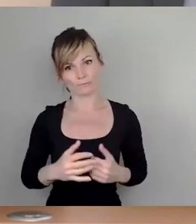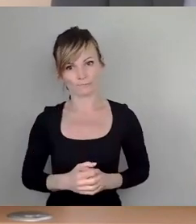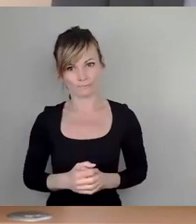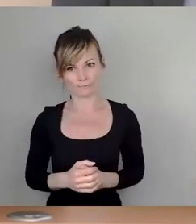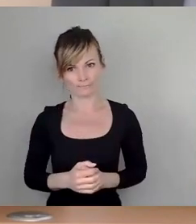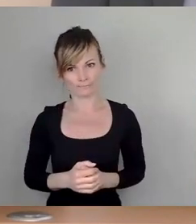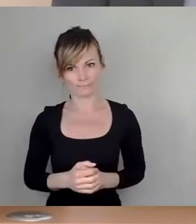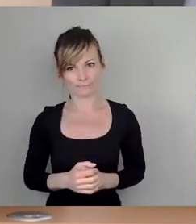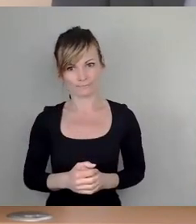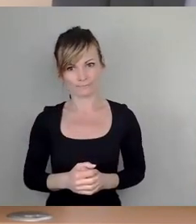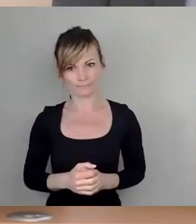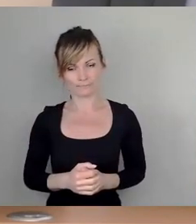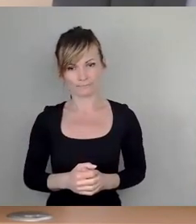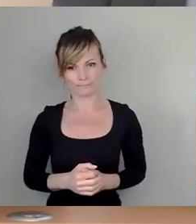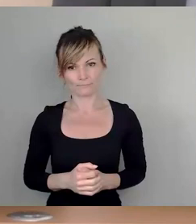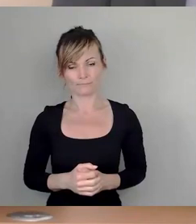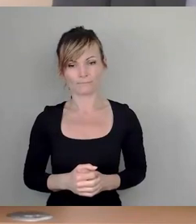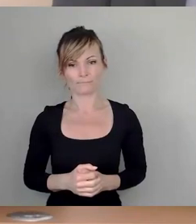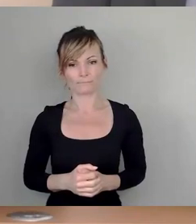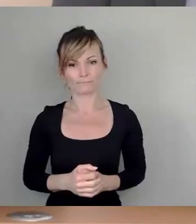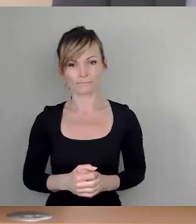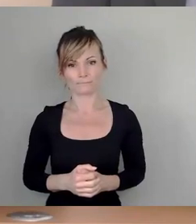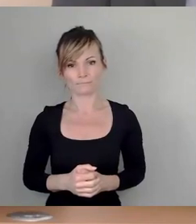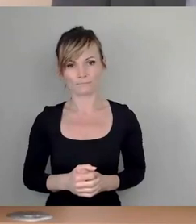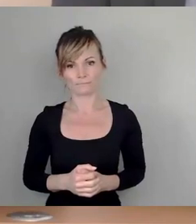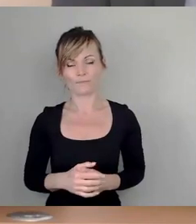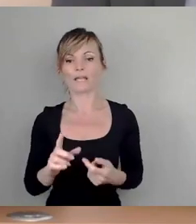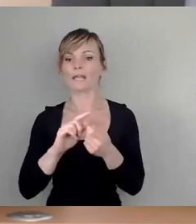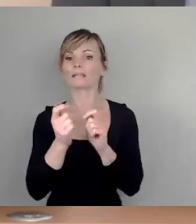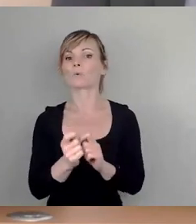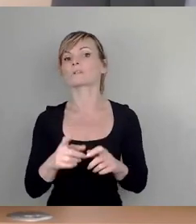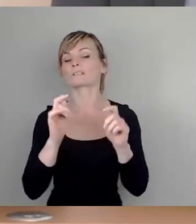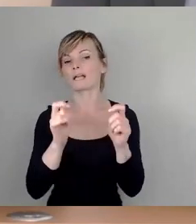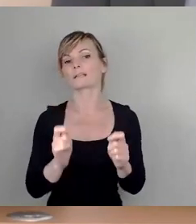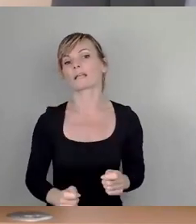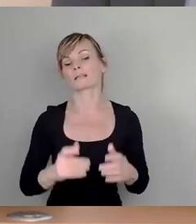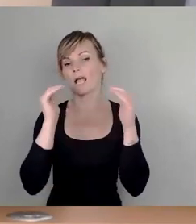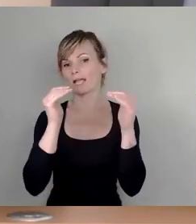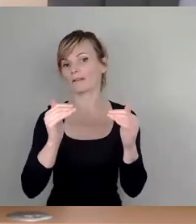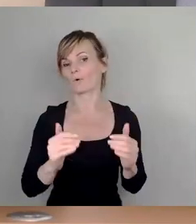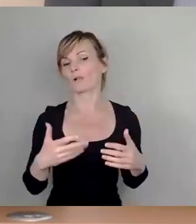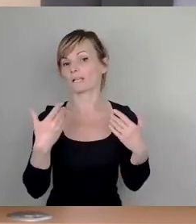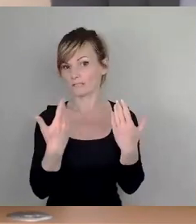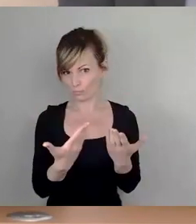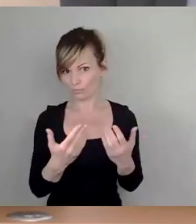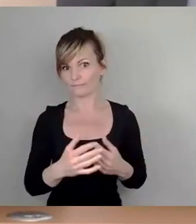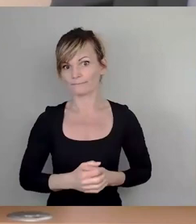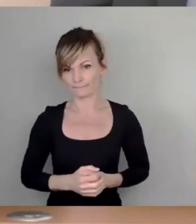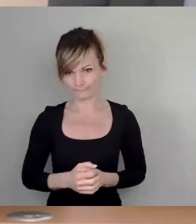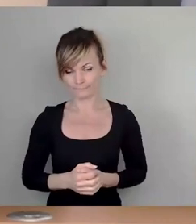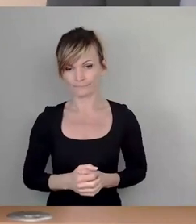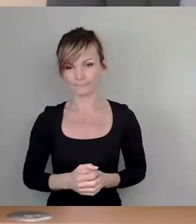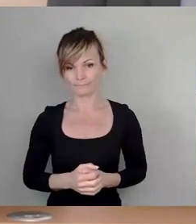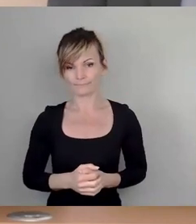ich würde dann die Änderungsanträge in der Reihenfolge, wie sie eingebracht